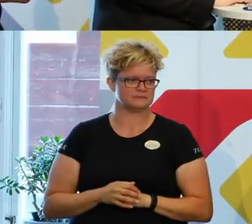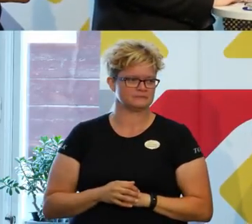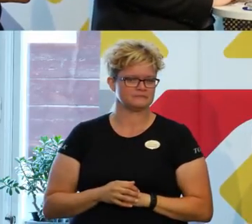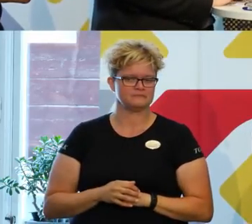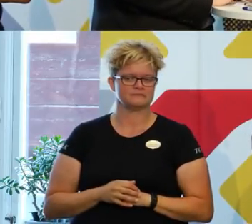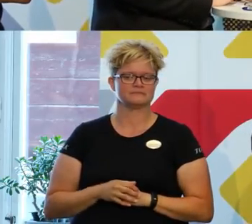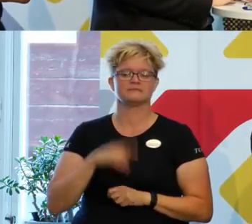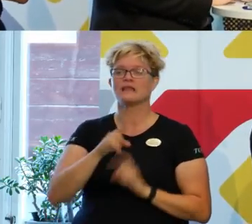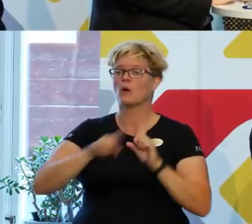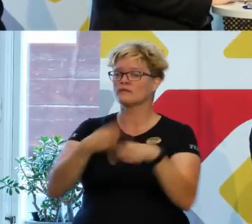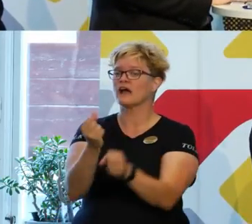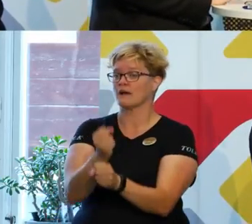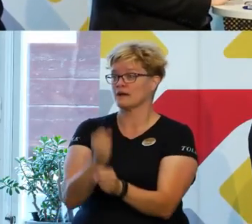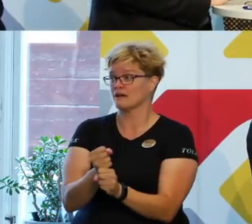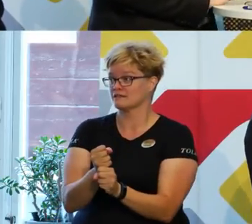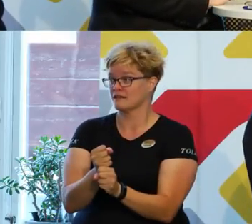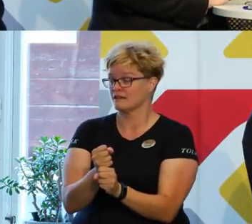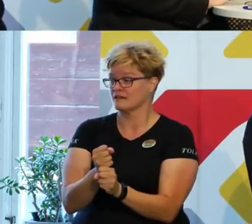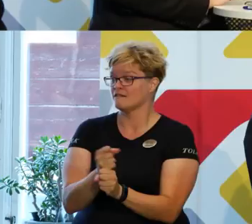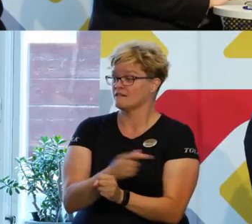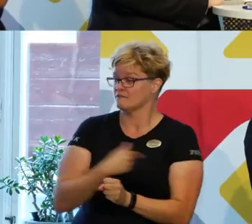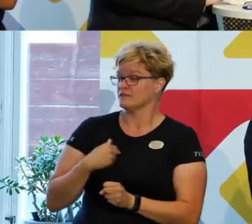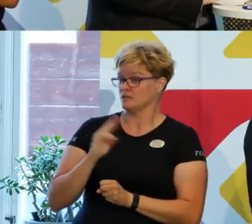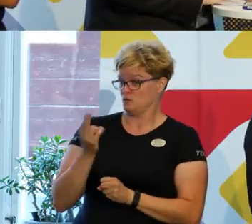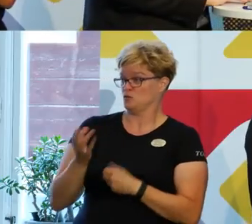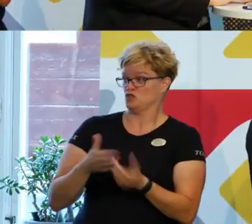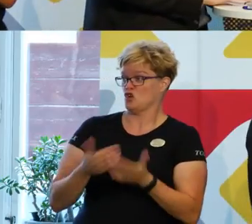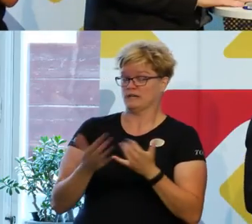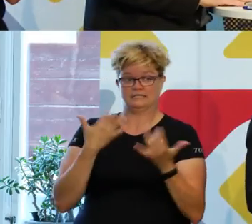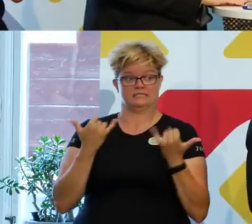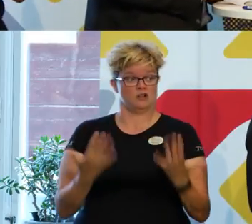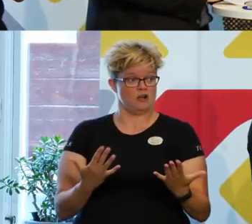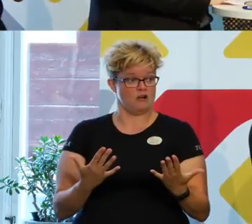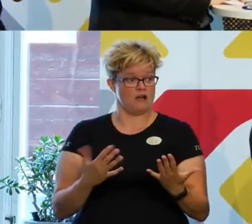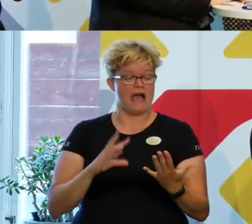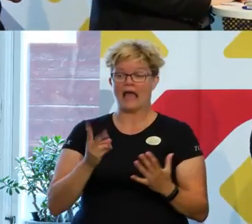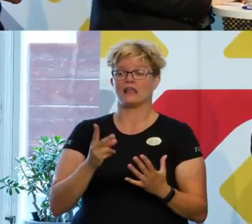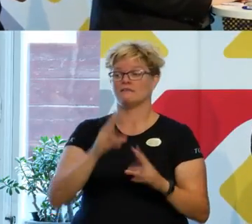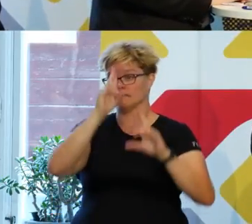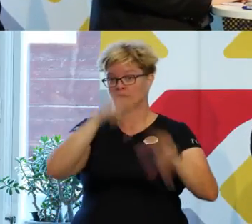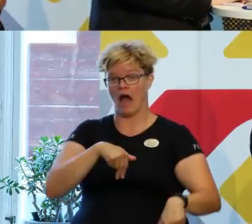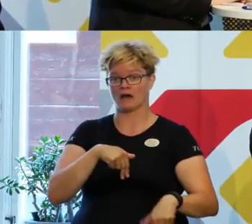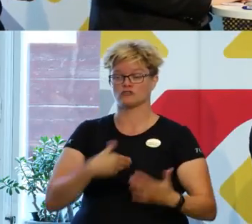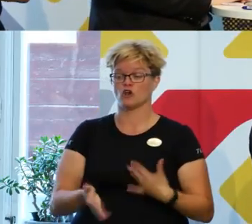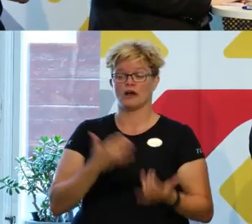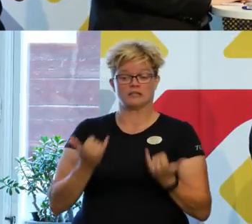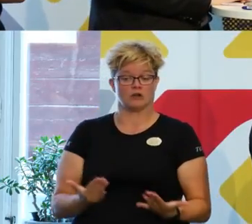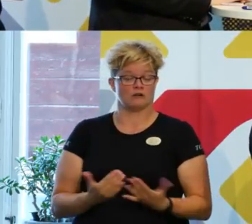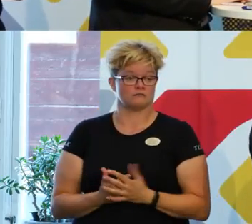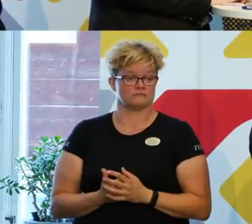Det utvecklingsarbete som vi utför idag, eller inte utför idag,